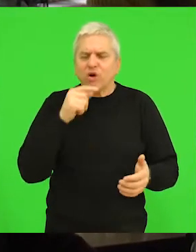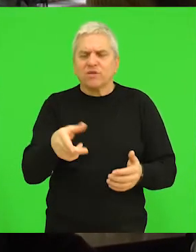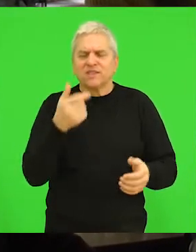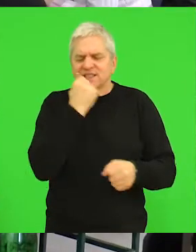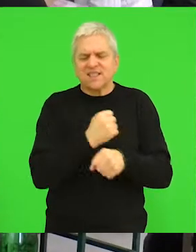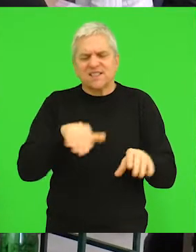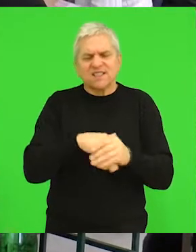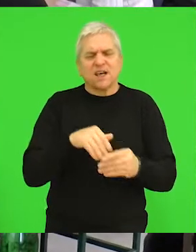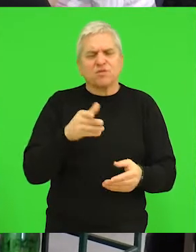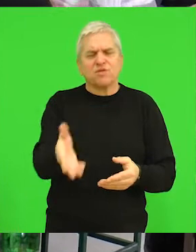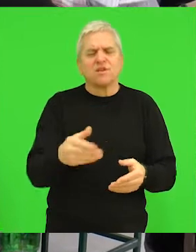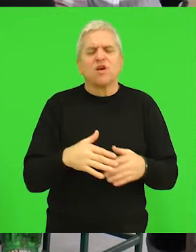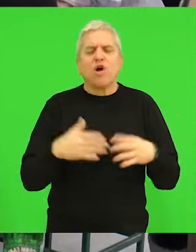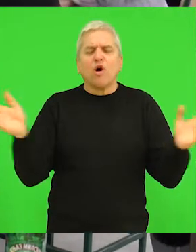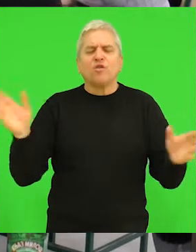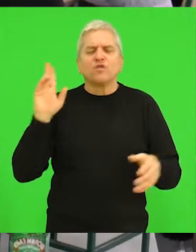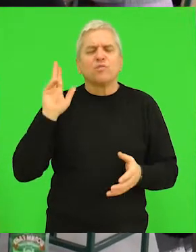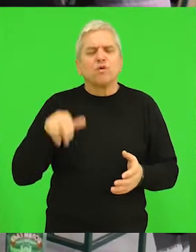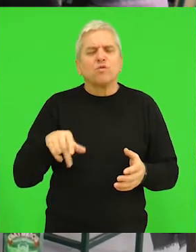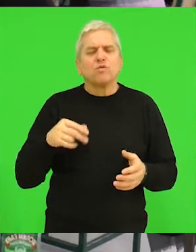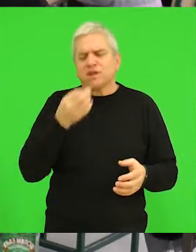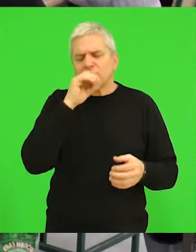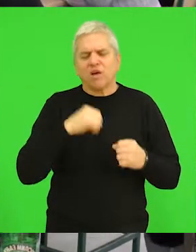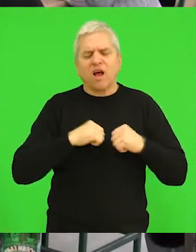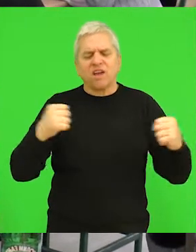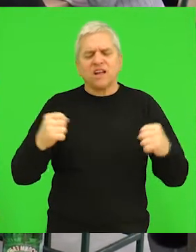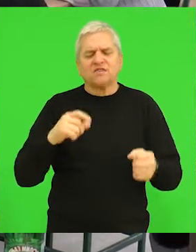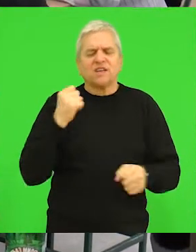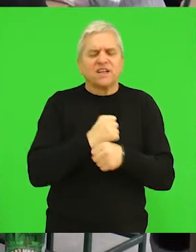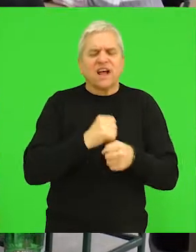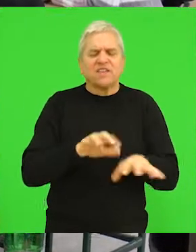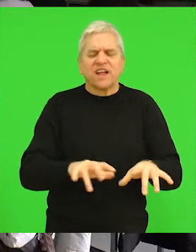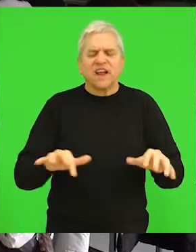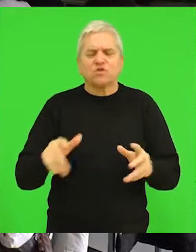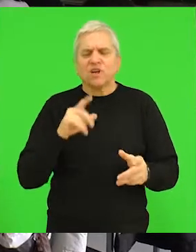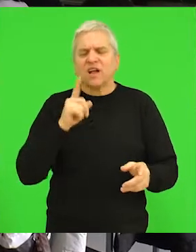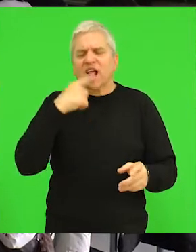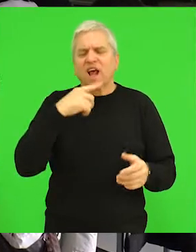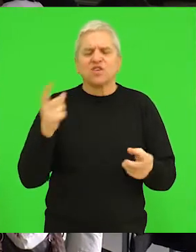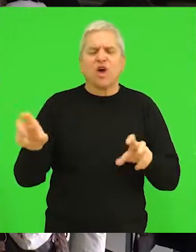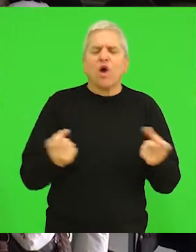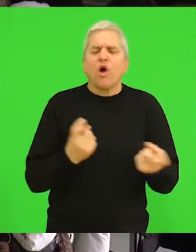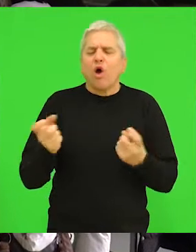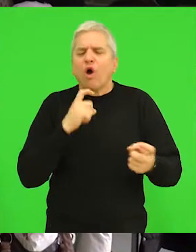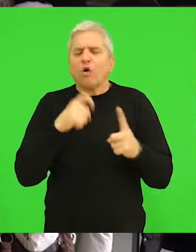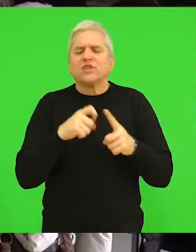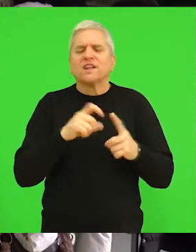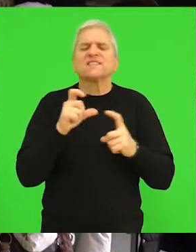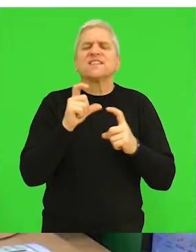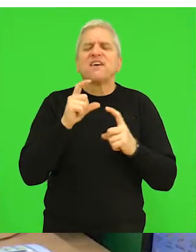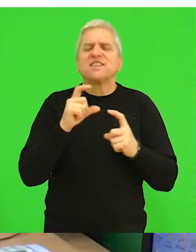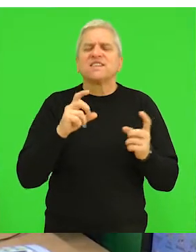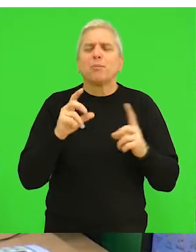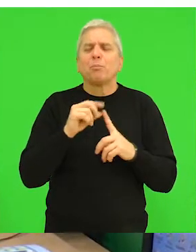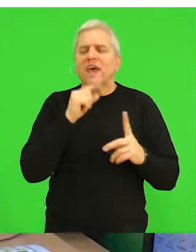zaposlenima između ostalog otvori mogućnost usavršavanja rada na računaru, kazala je koordinatorka Slavica Perić.